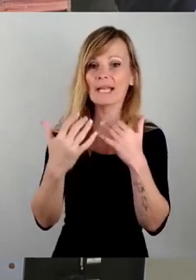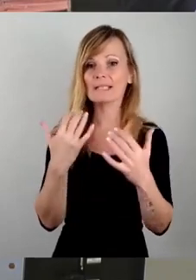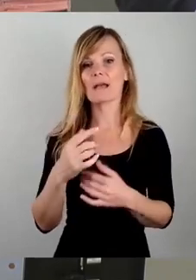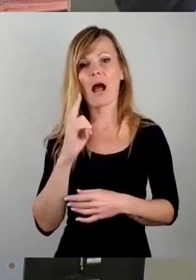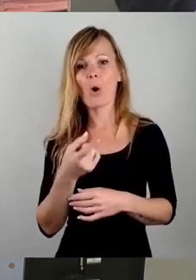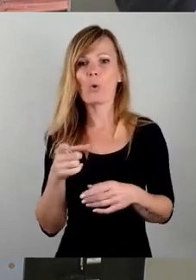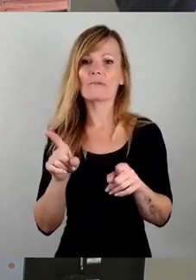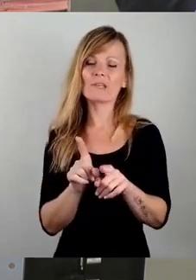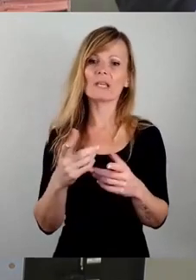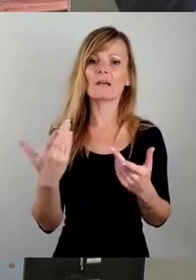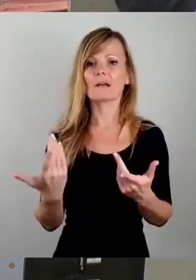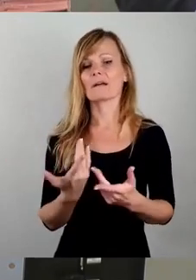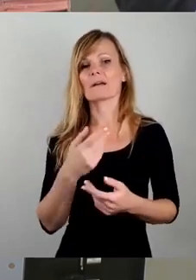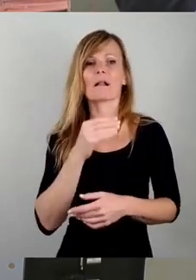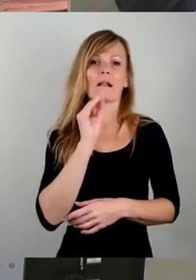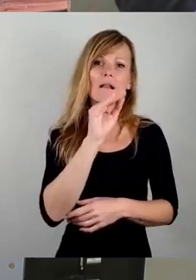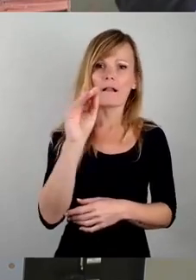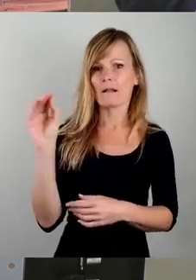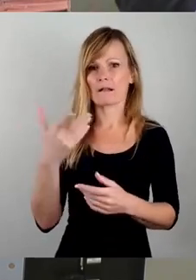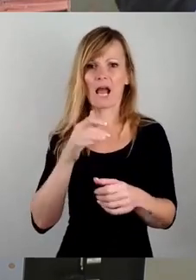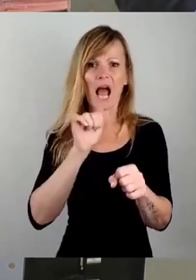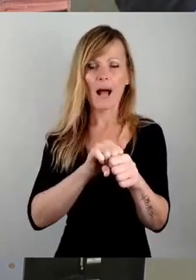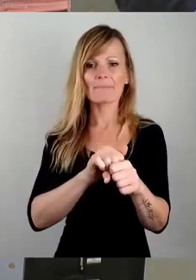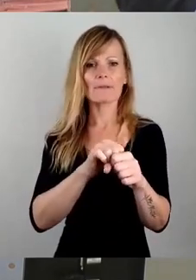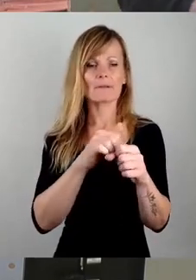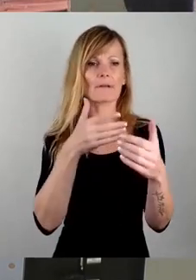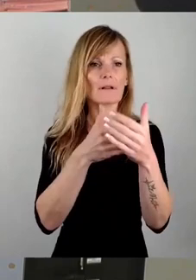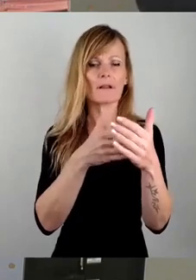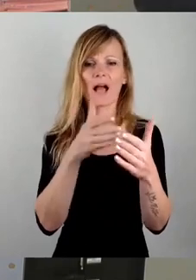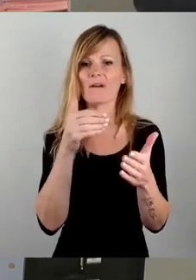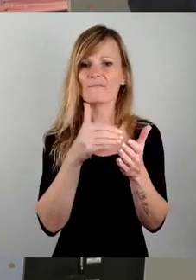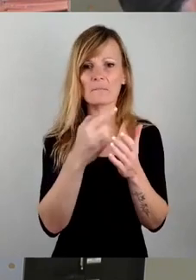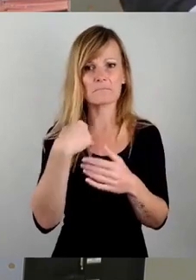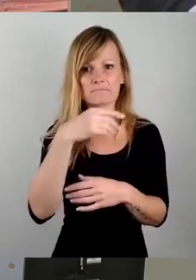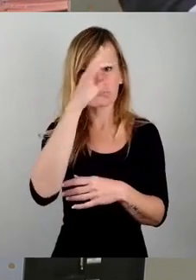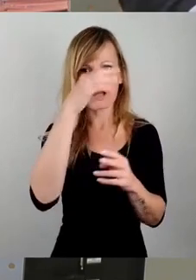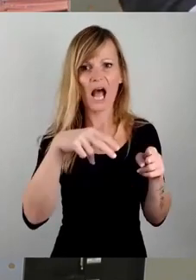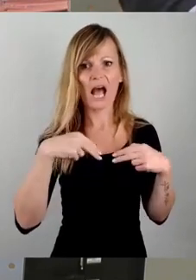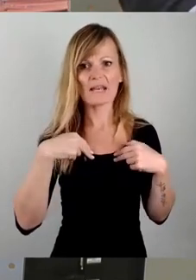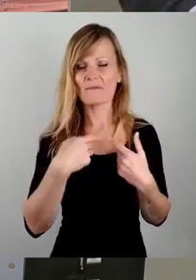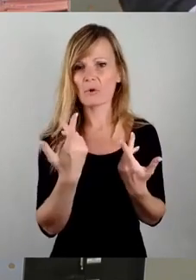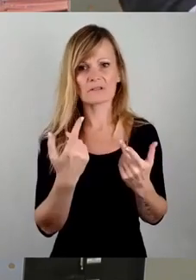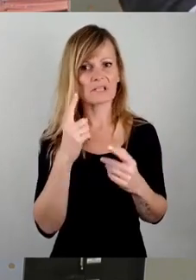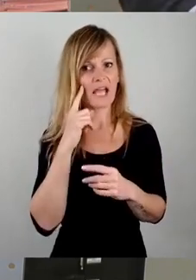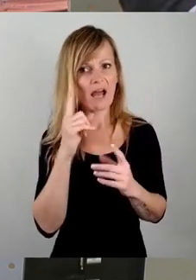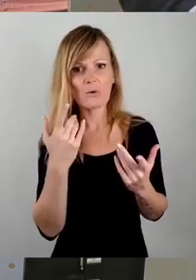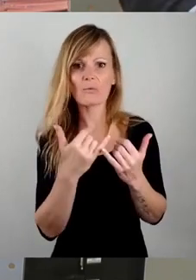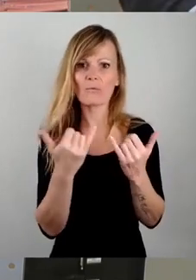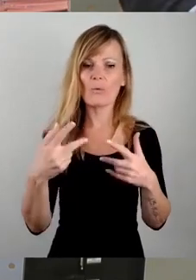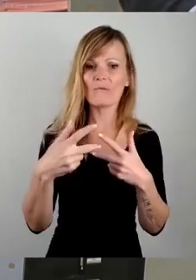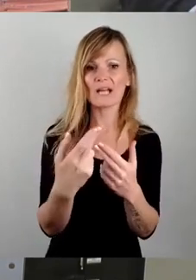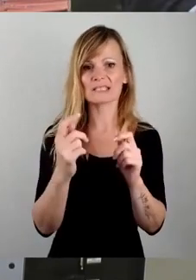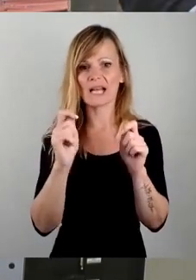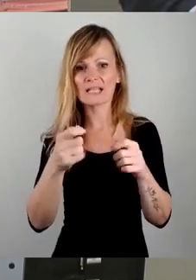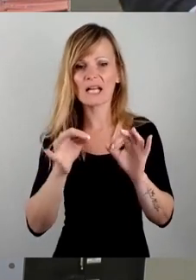Behördensackgassen landet. Man weiß nicht, welche Anträge, in welche Fristen und so weiter und so fort. Es ist relativ schwierig,